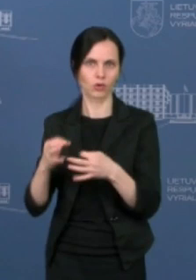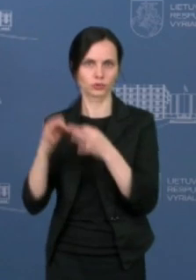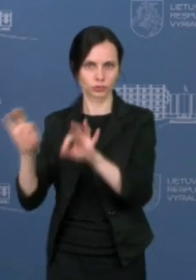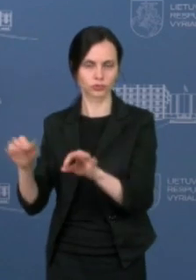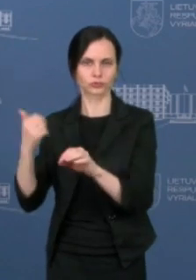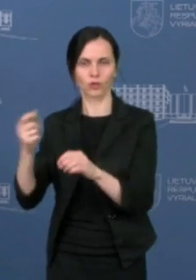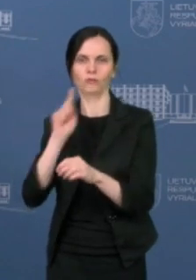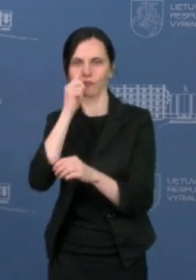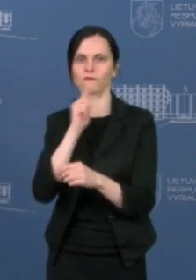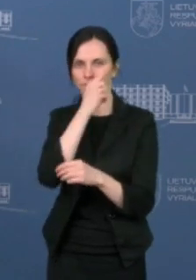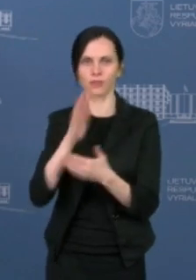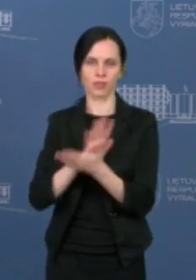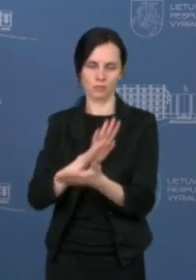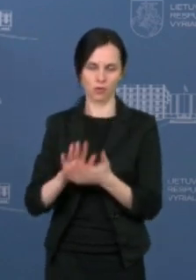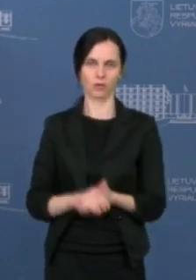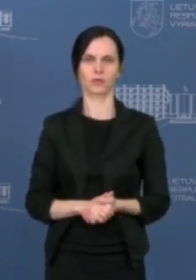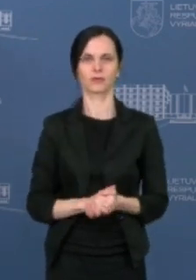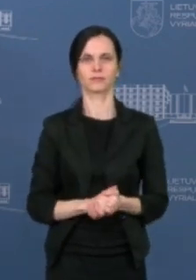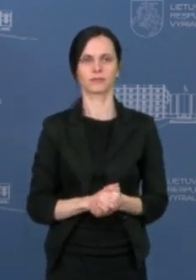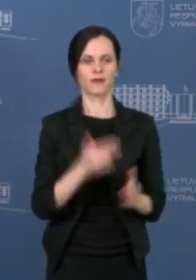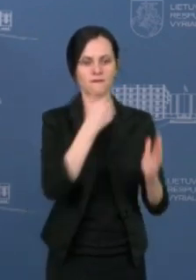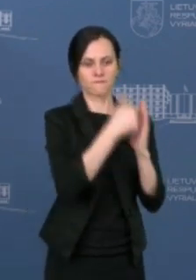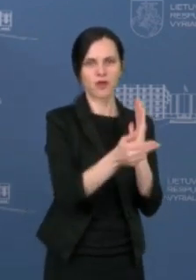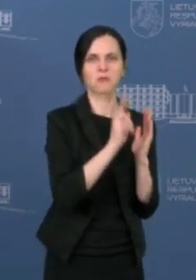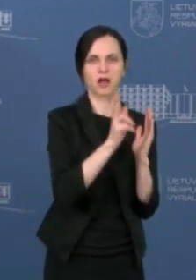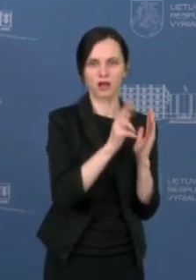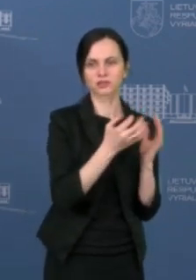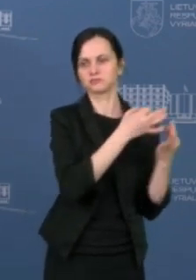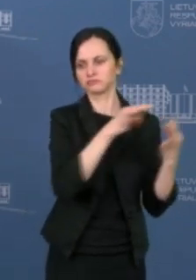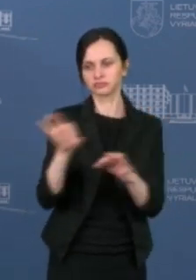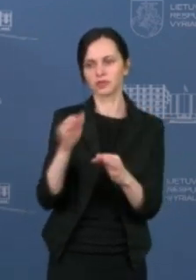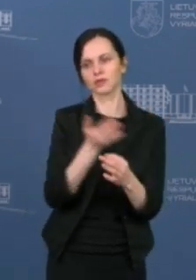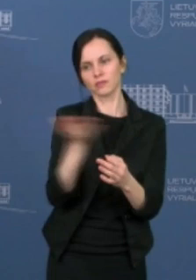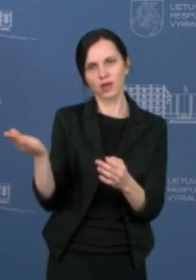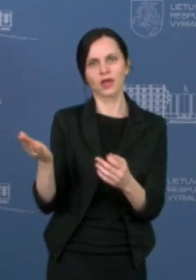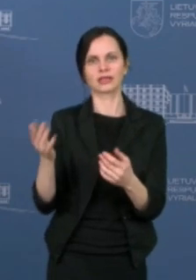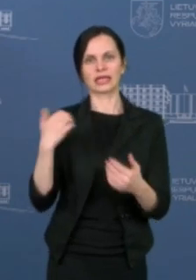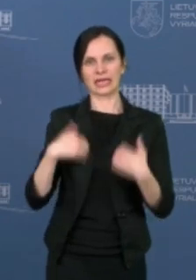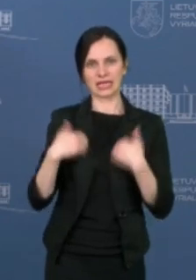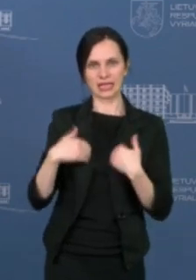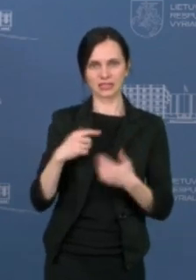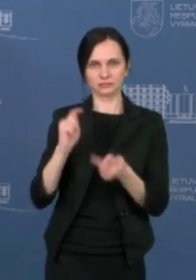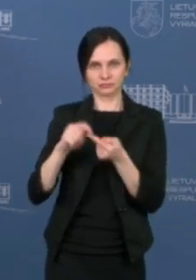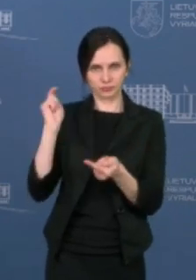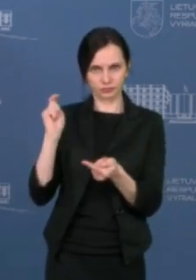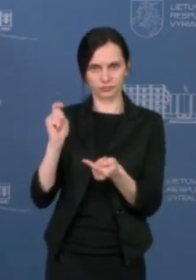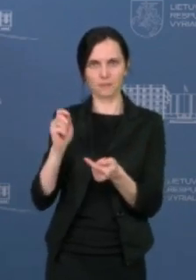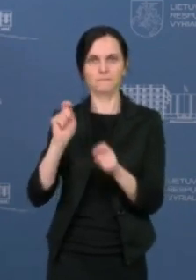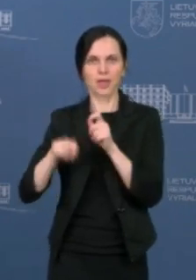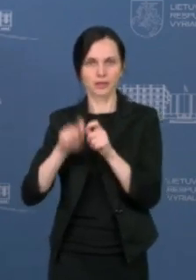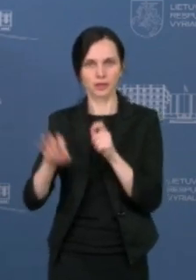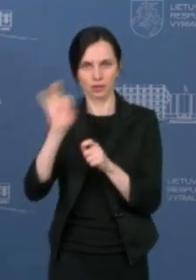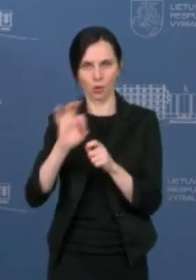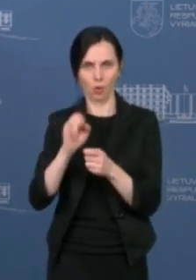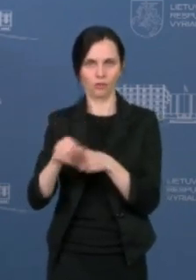testuotis, įmonės finansuoti savo darbuotojų testavimą greitaisiais testais, mes esame